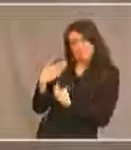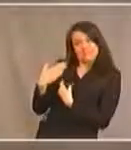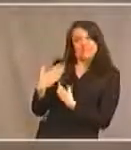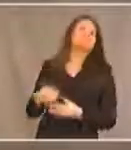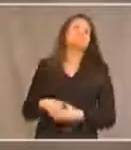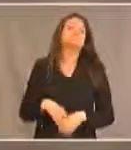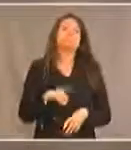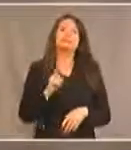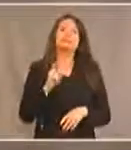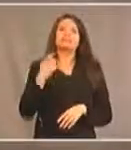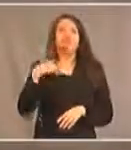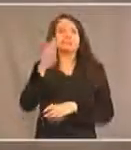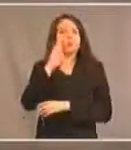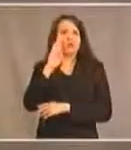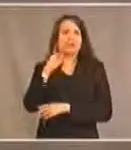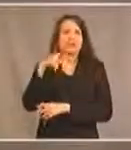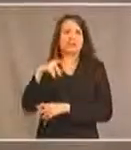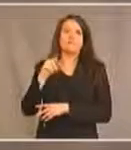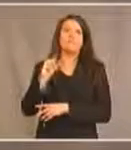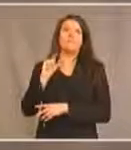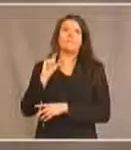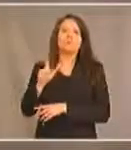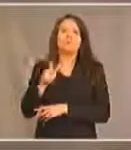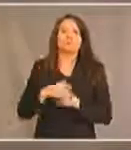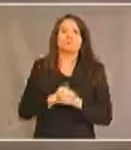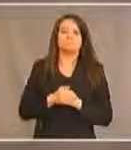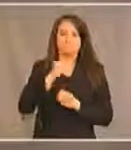Question pour le chef Paul de Jane.